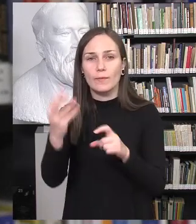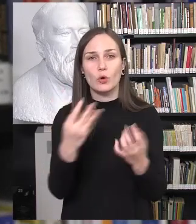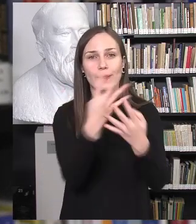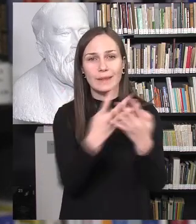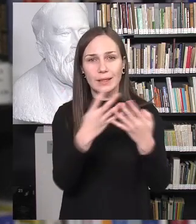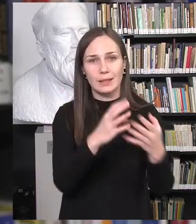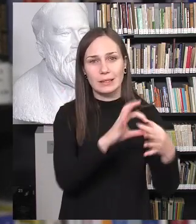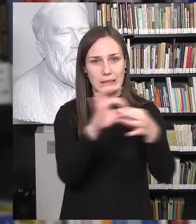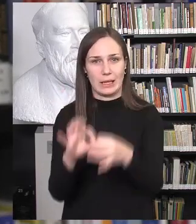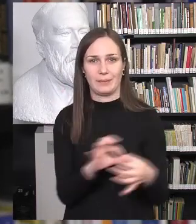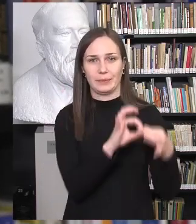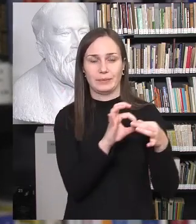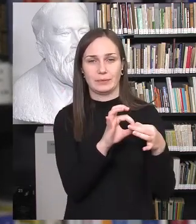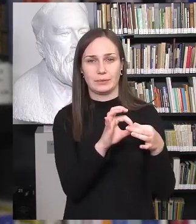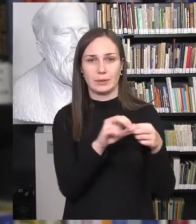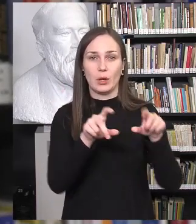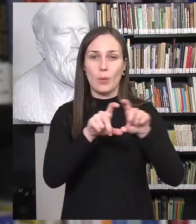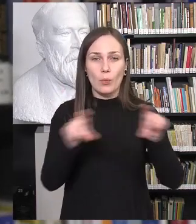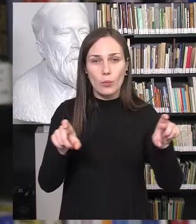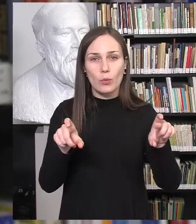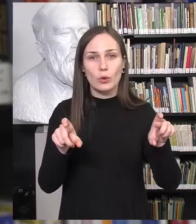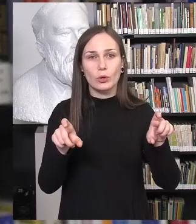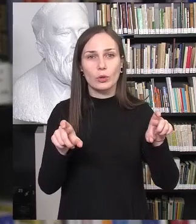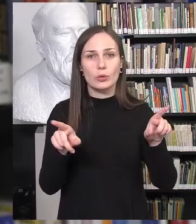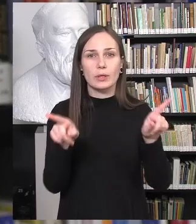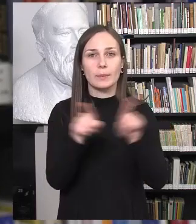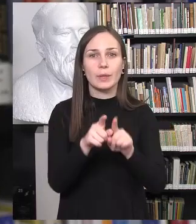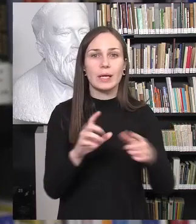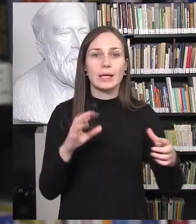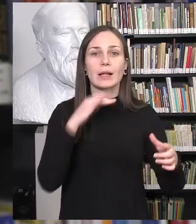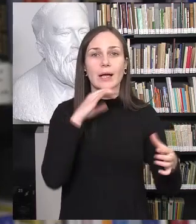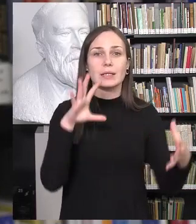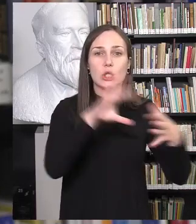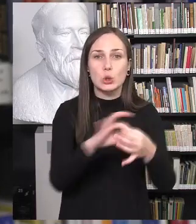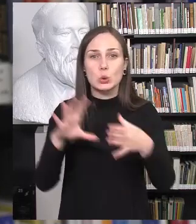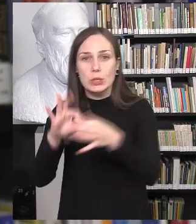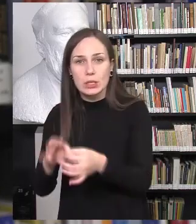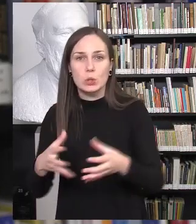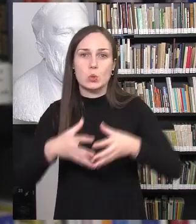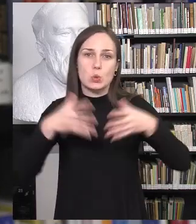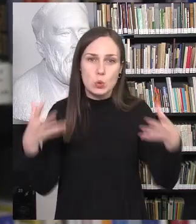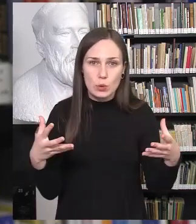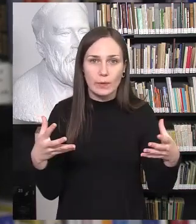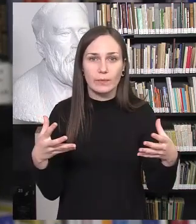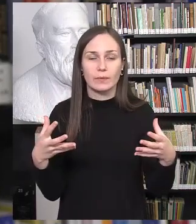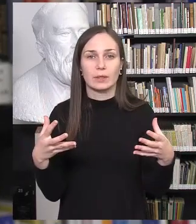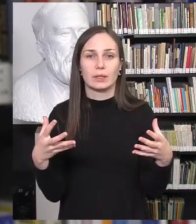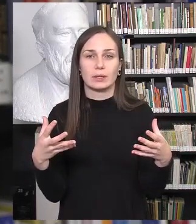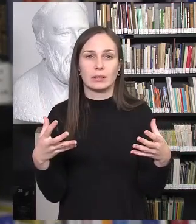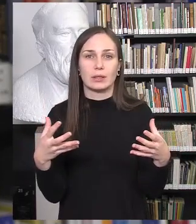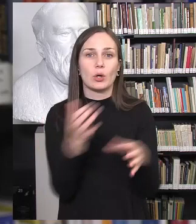turi mokyklos būti su jungtinėmis klasėmis, ar jos turėtų būti didelės ir kur yra tos daugiau